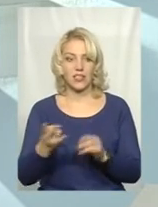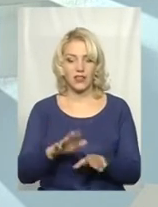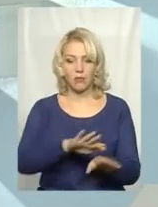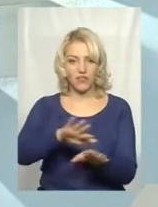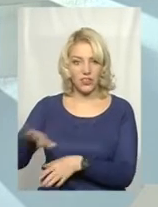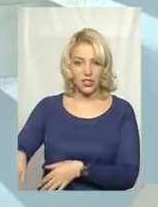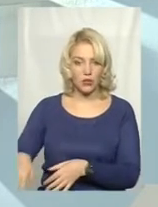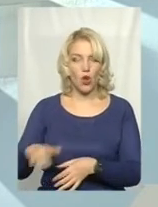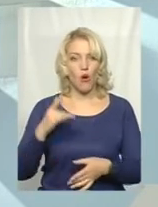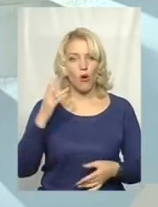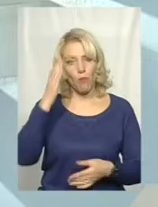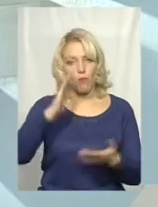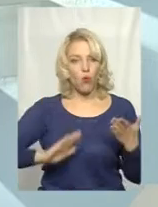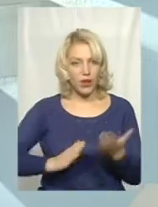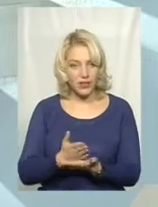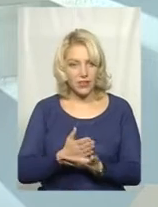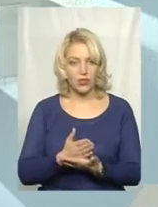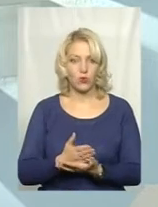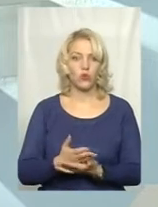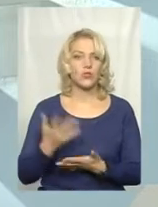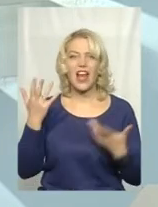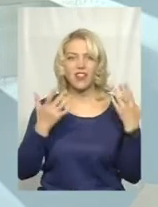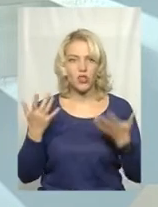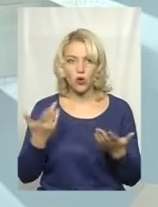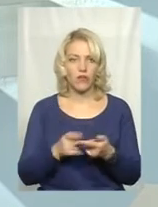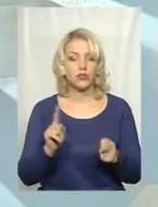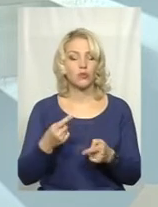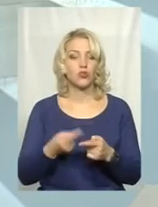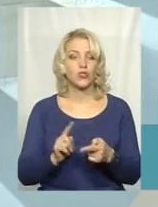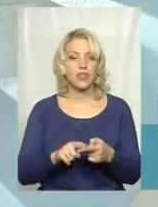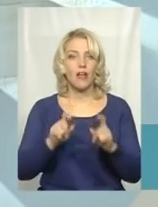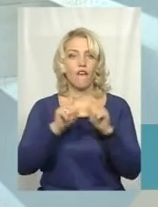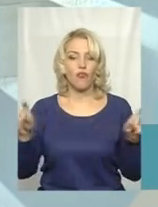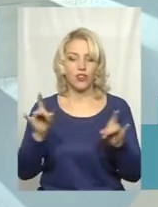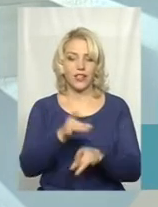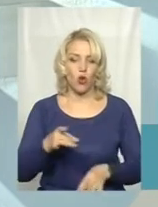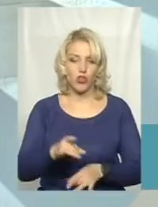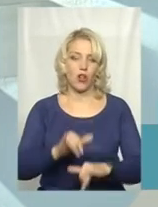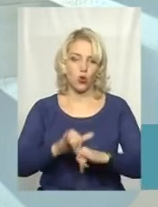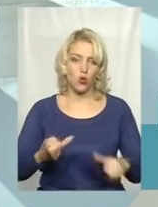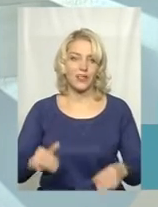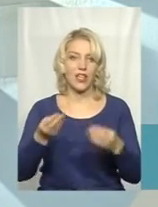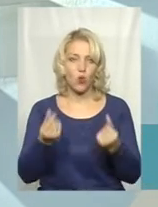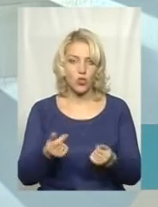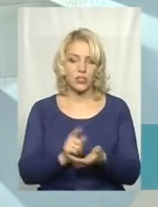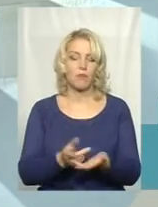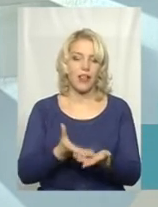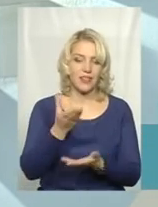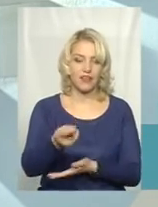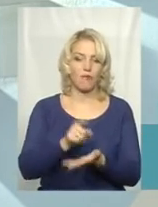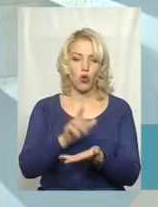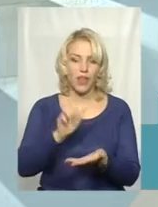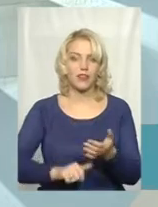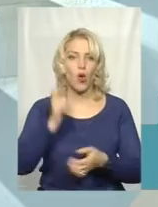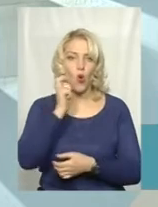політичні заангажованості, тому що це фонд регіонального розвитку і кошти платників податків